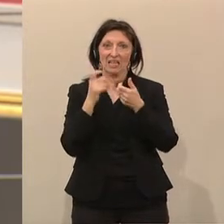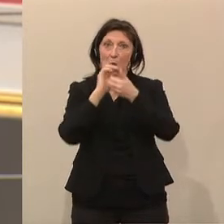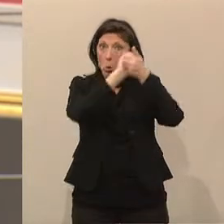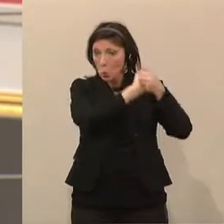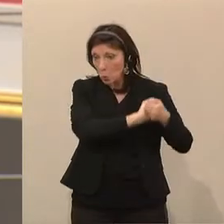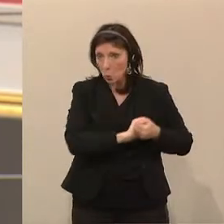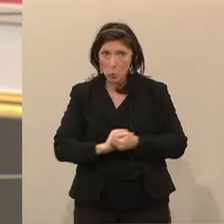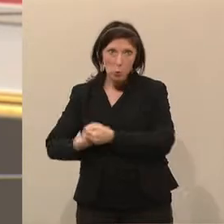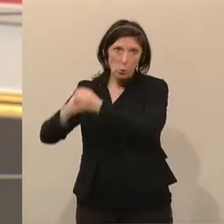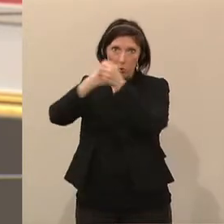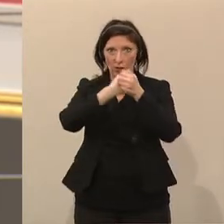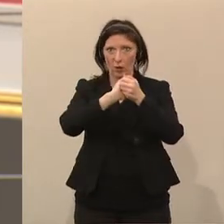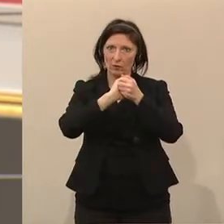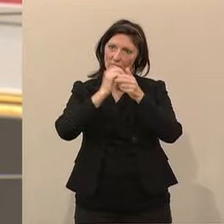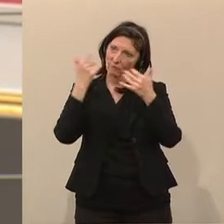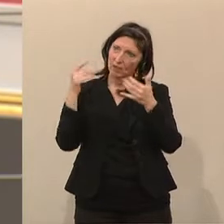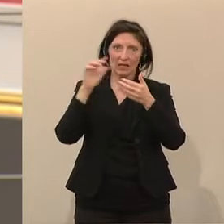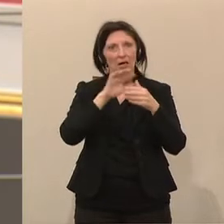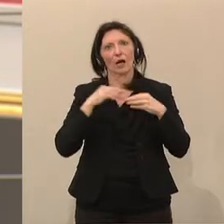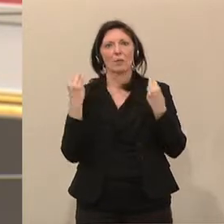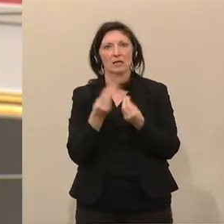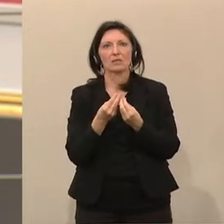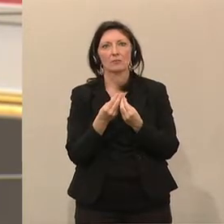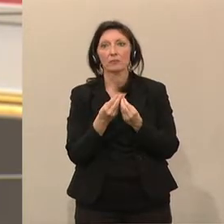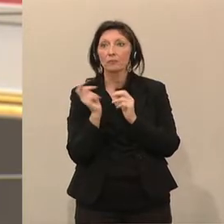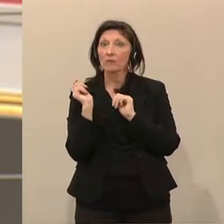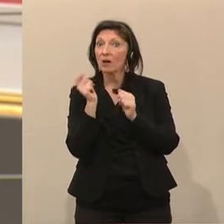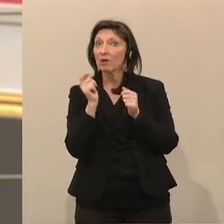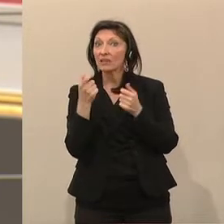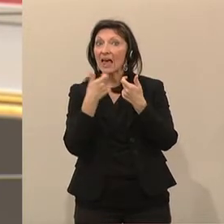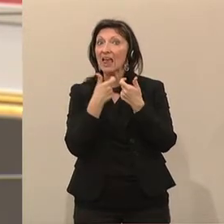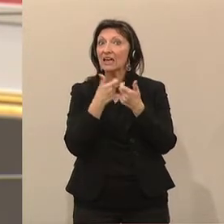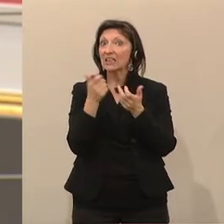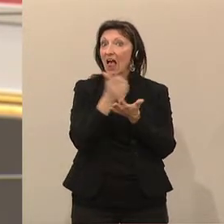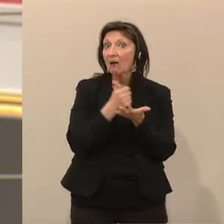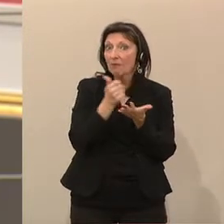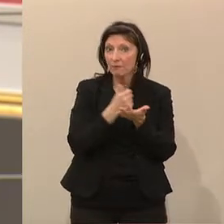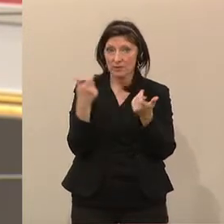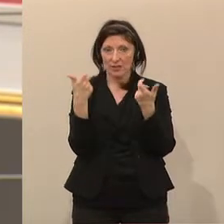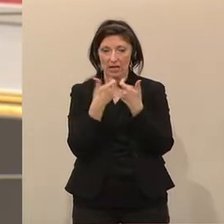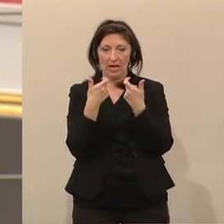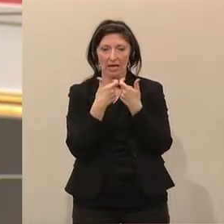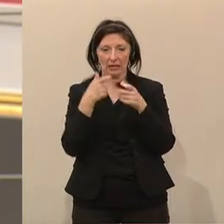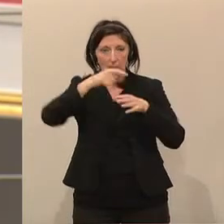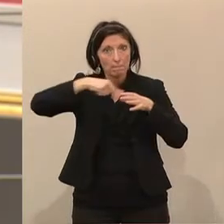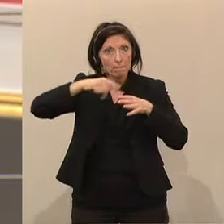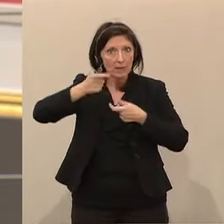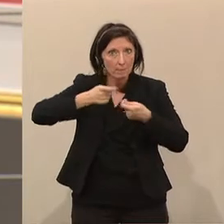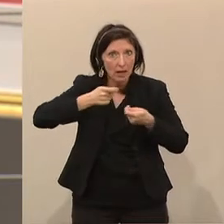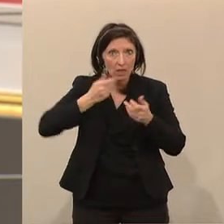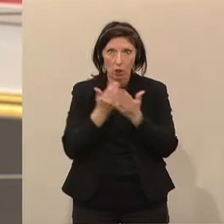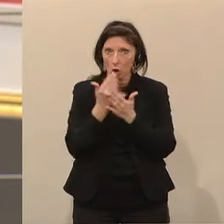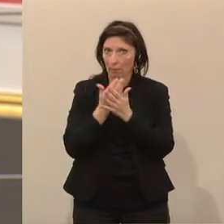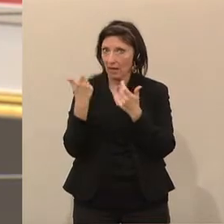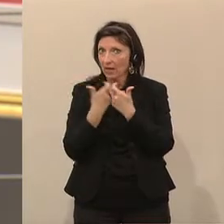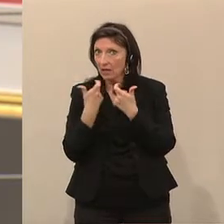geschaffen werden. Die Vorschläge betreffen die Themen Energieeffizienz, Elektrizitätsbühnenmarkt, erneuerbare Energien und